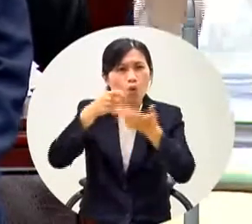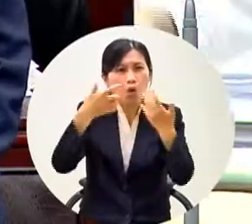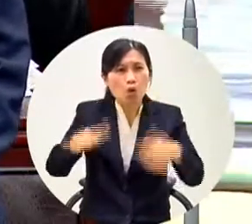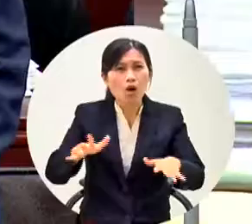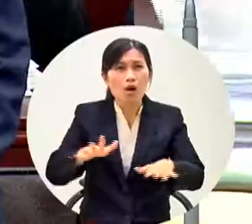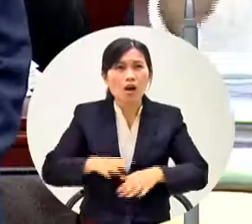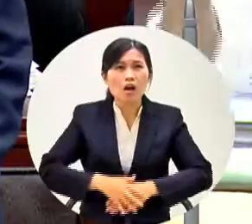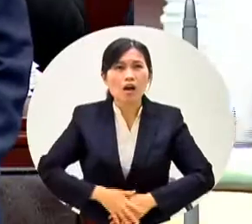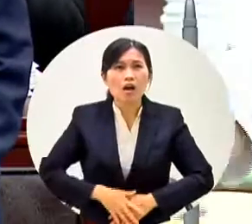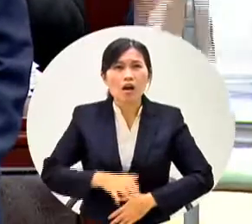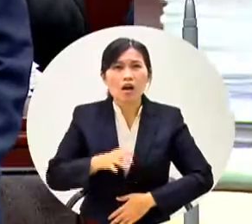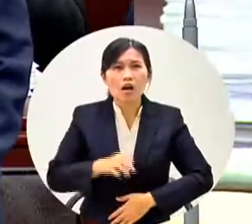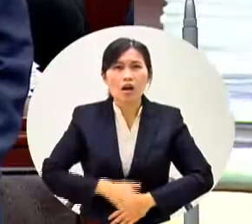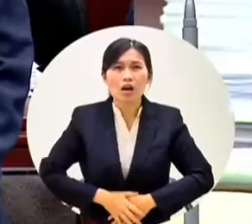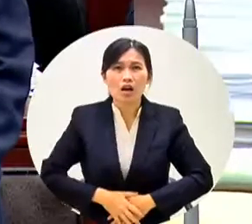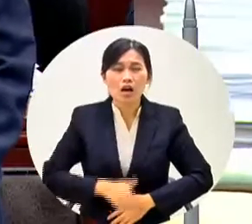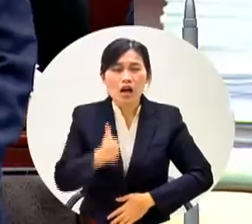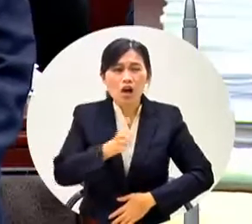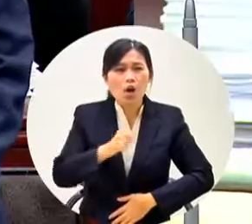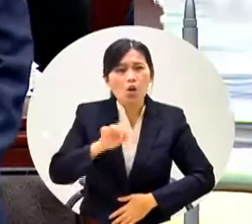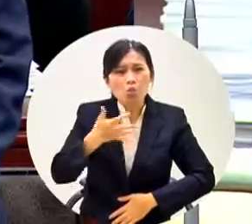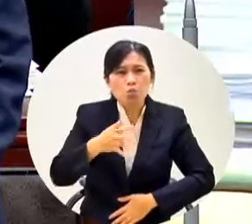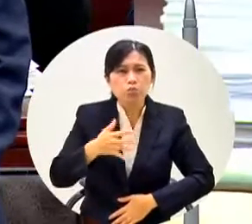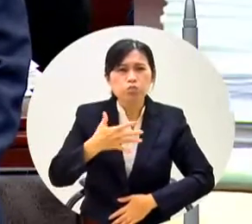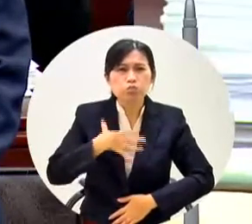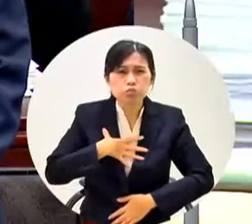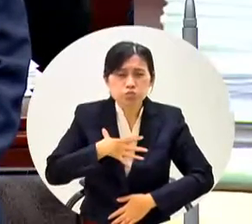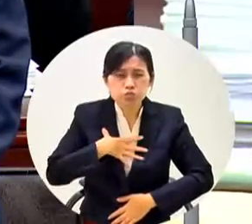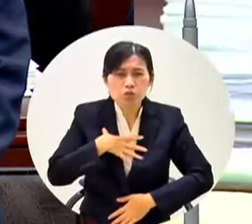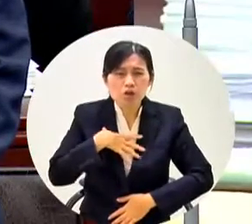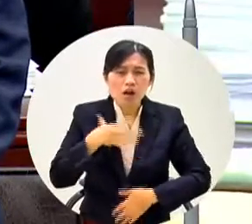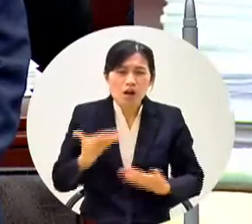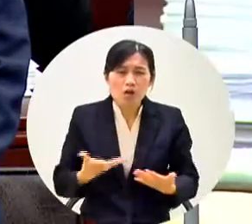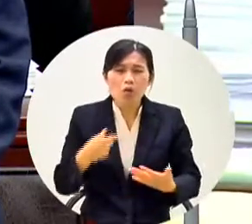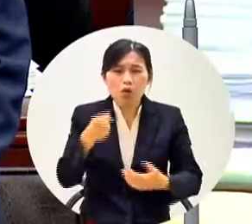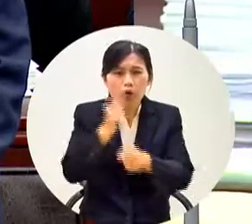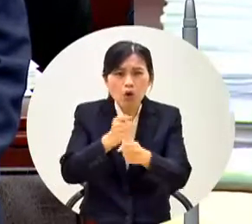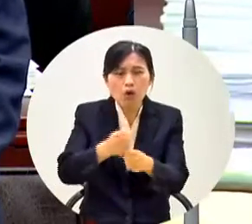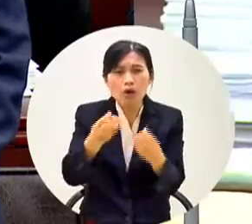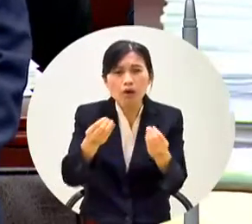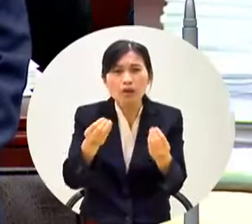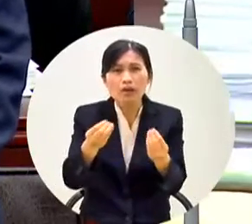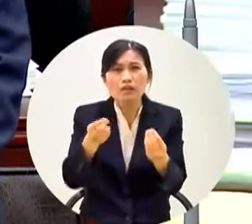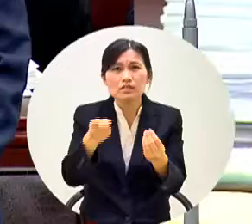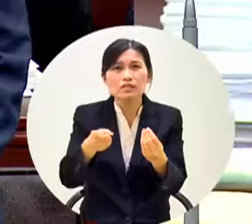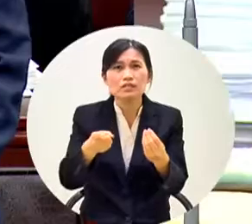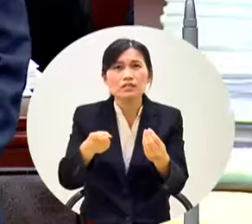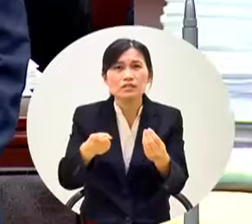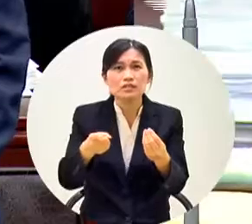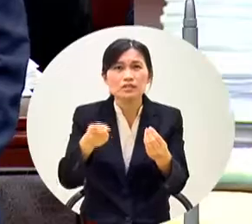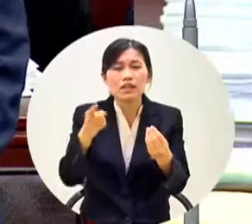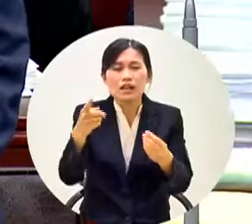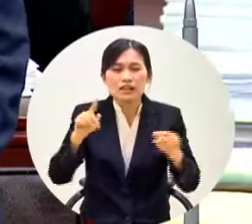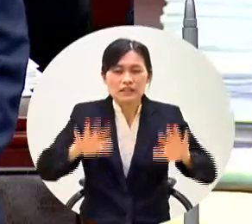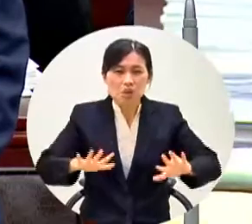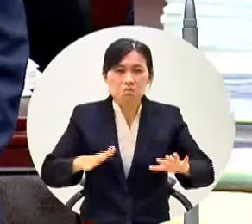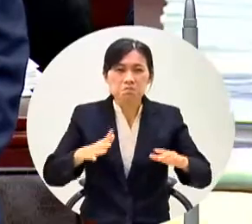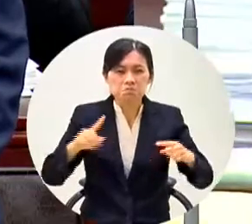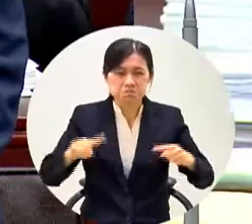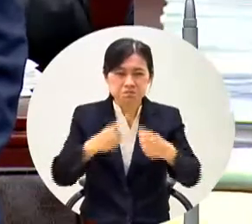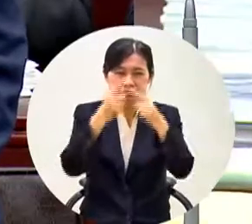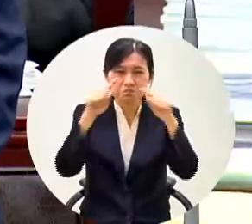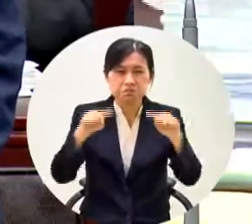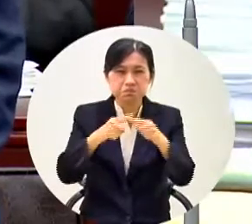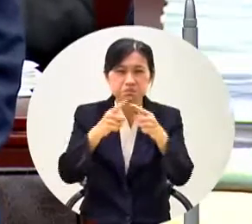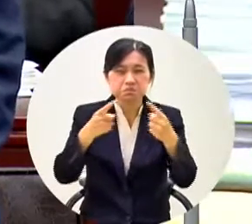憾為什麼你提出來之後前陣子都沒有在執行很興而且你要等到韓市長上任以後才高興但是長要做但是韓市長要